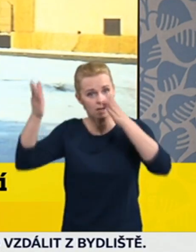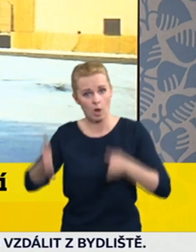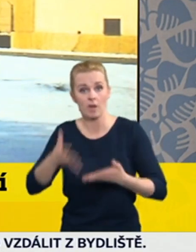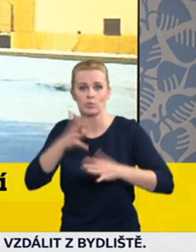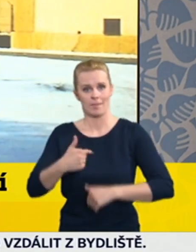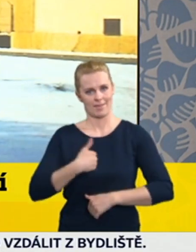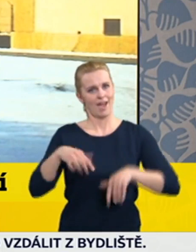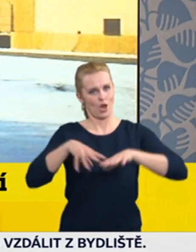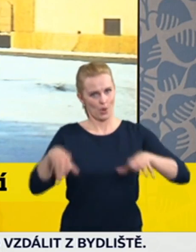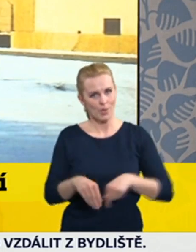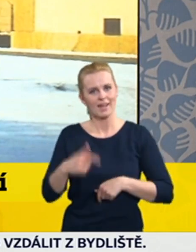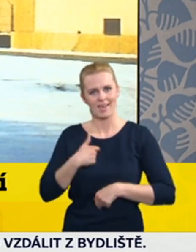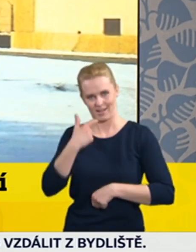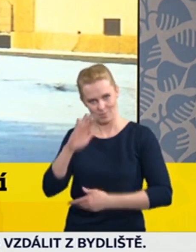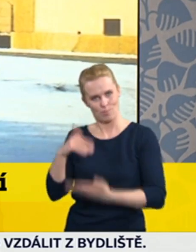ředí mezi hotely.